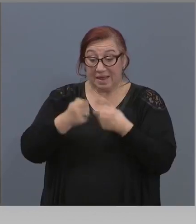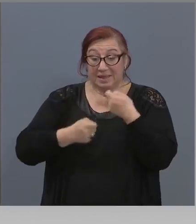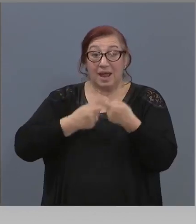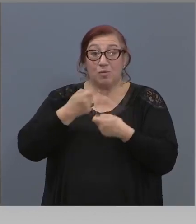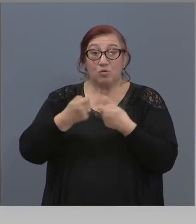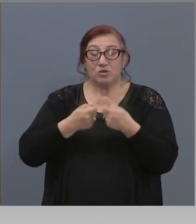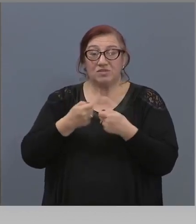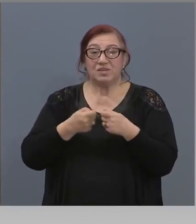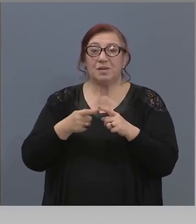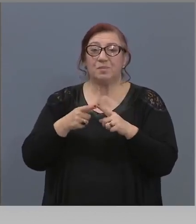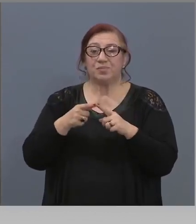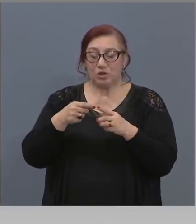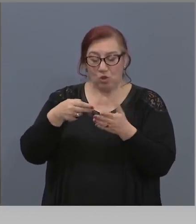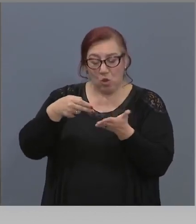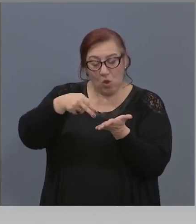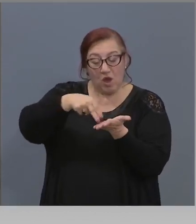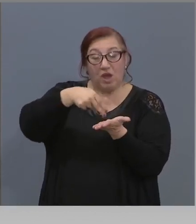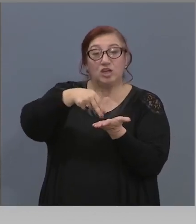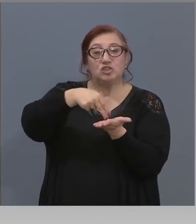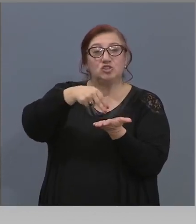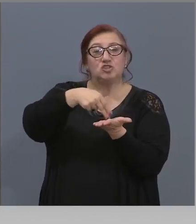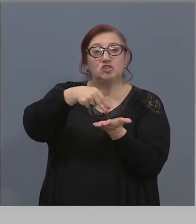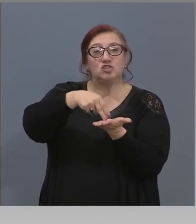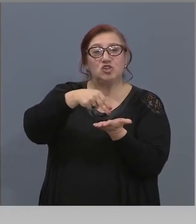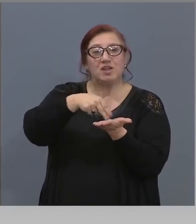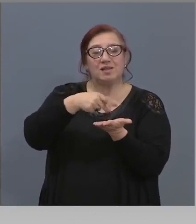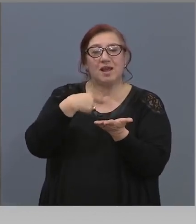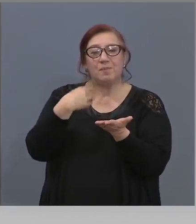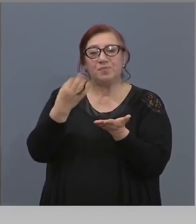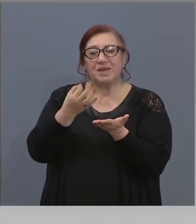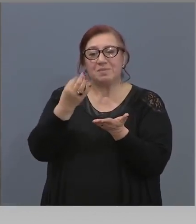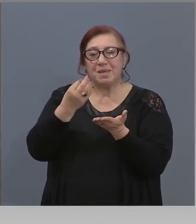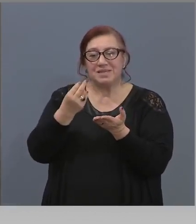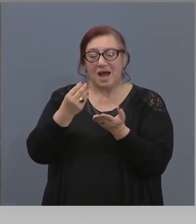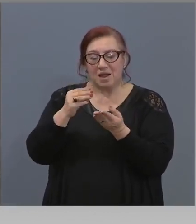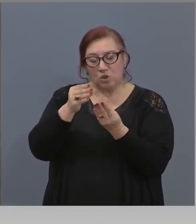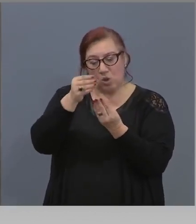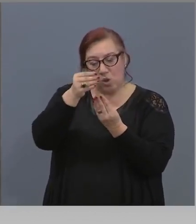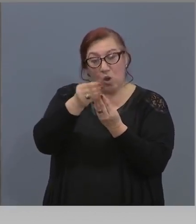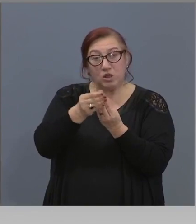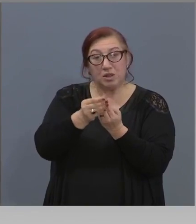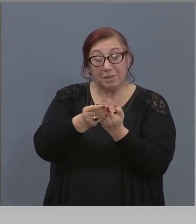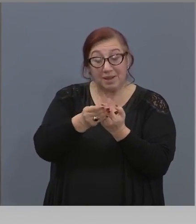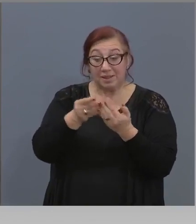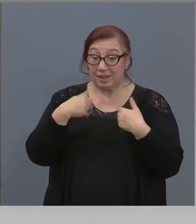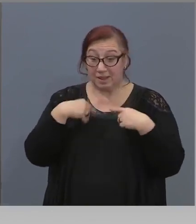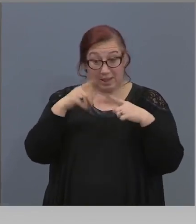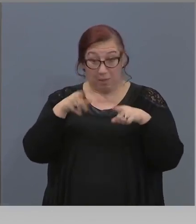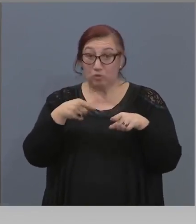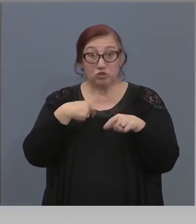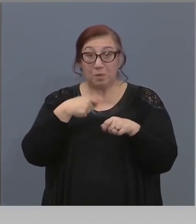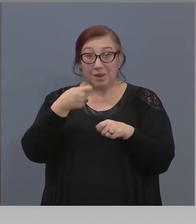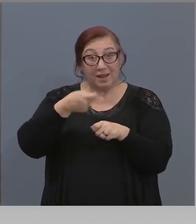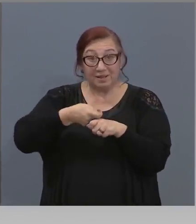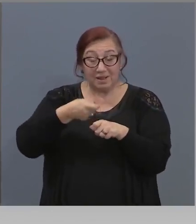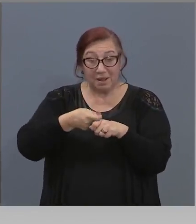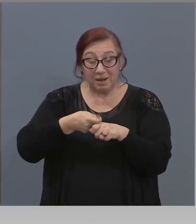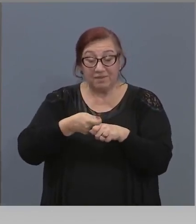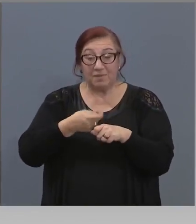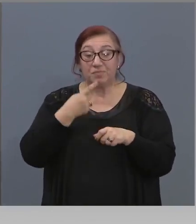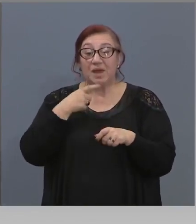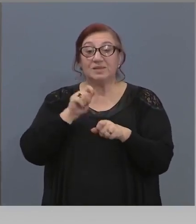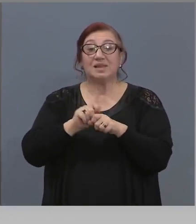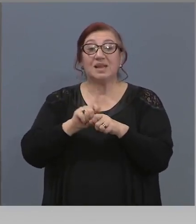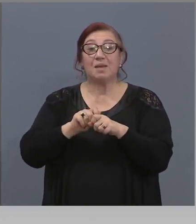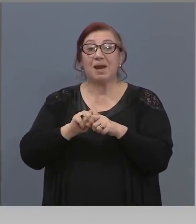четчиците, те са с една специална материя отпред. Дали можеме да произведеме, за да правиме